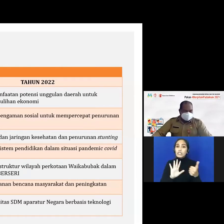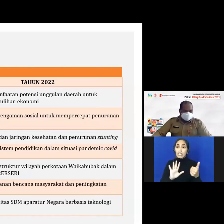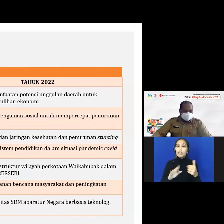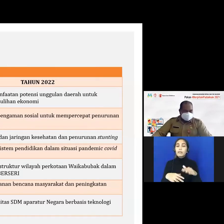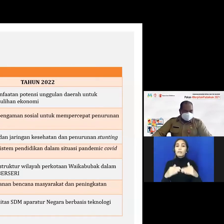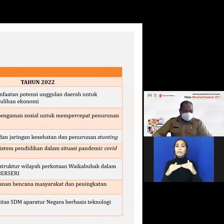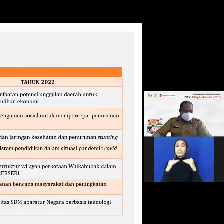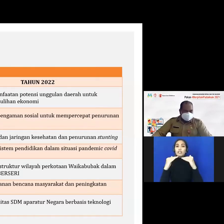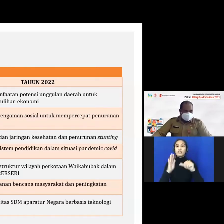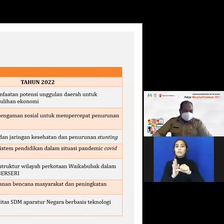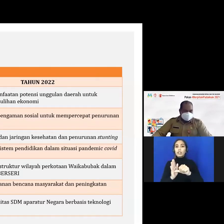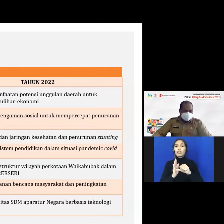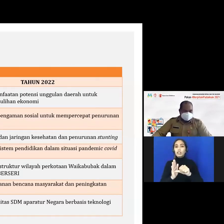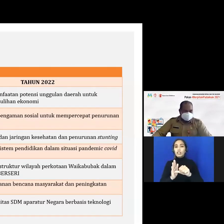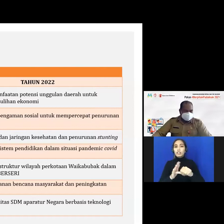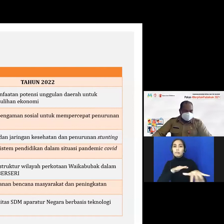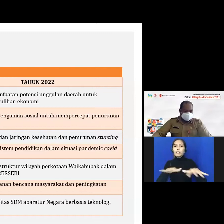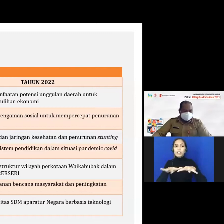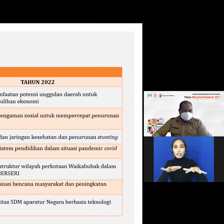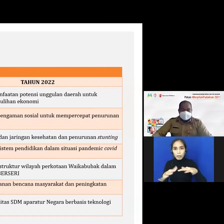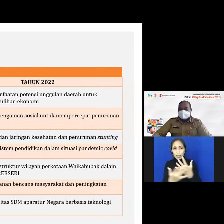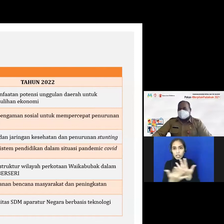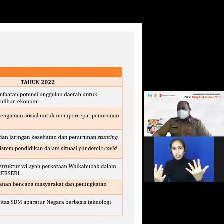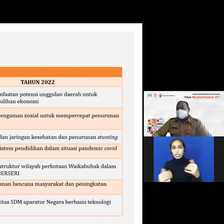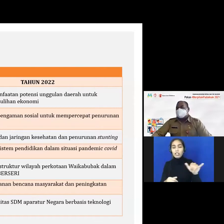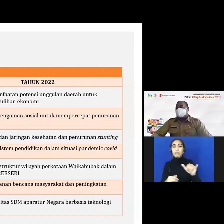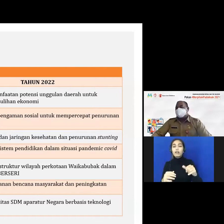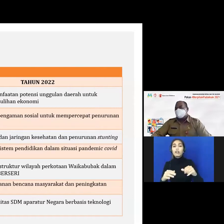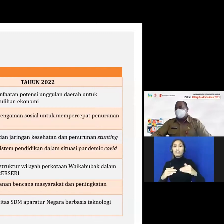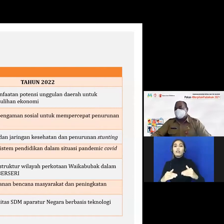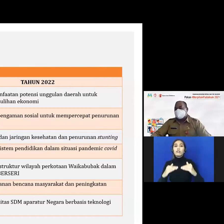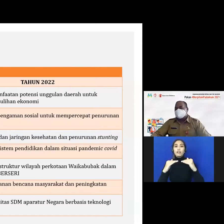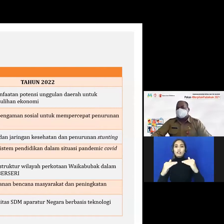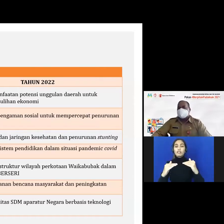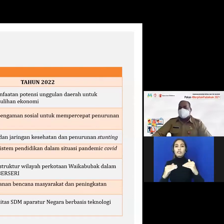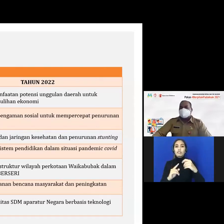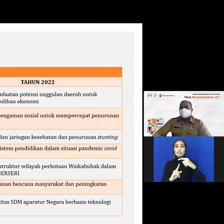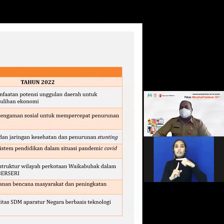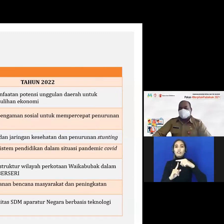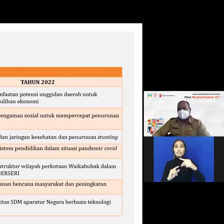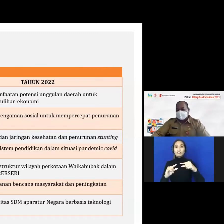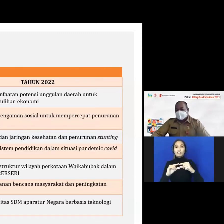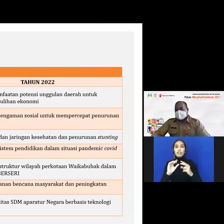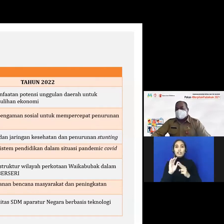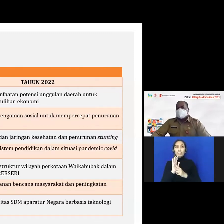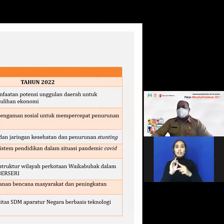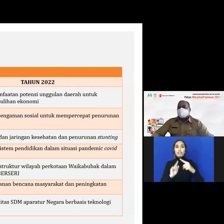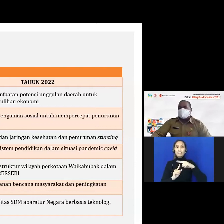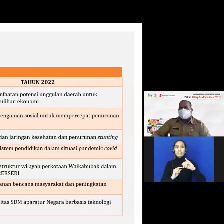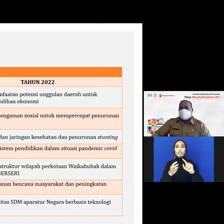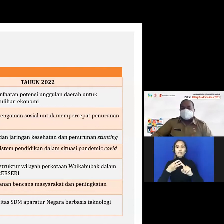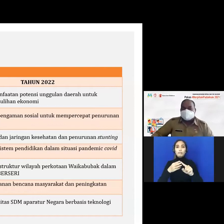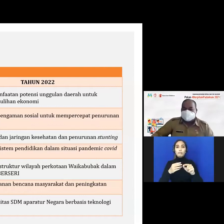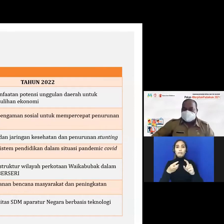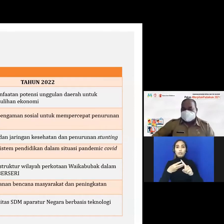pelayanan bencana masyarakat dan peningkatan transit boom nah ketahanan bencana ini tentu tidak hanya